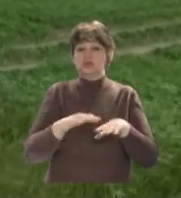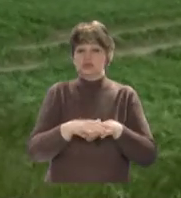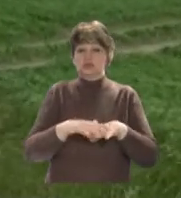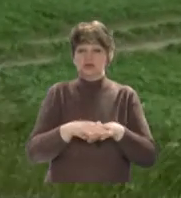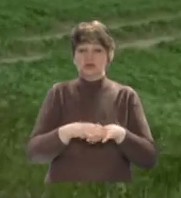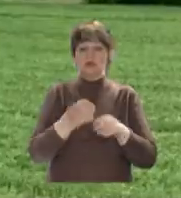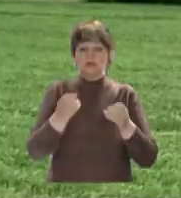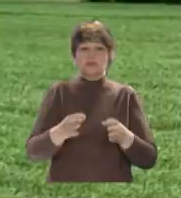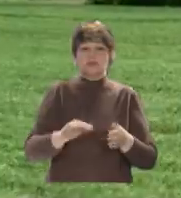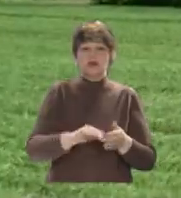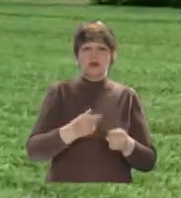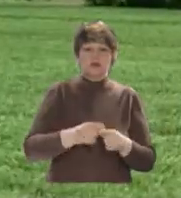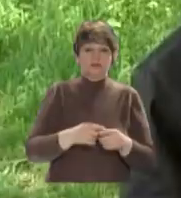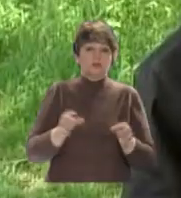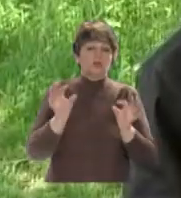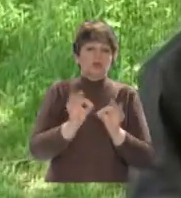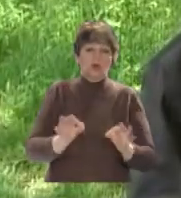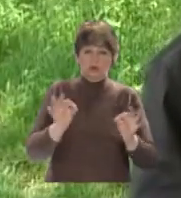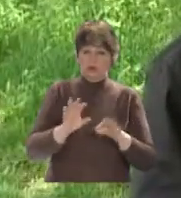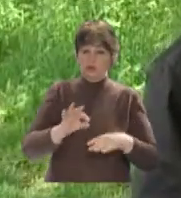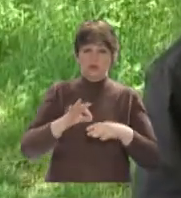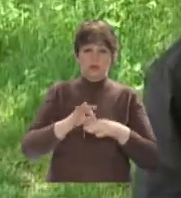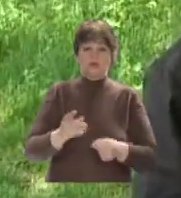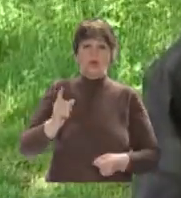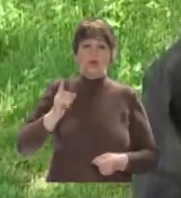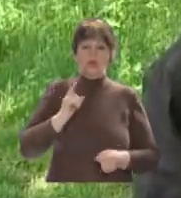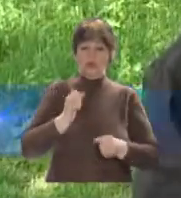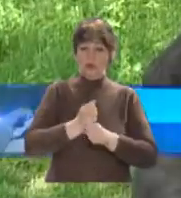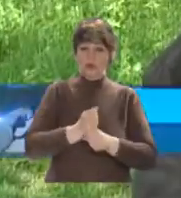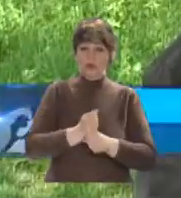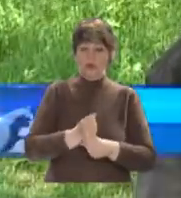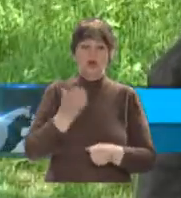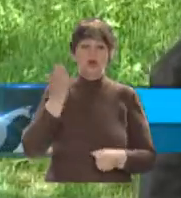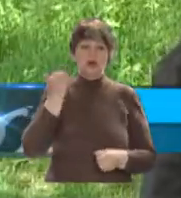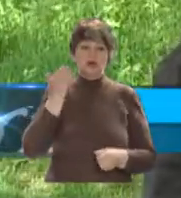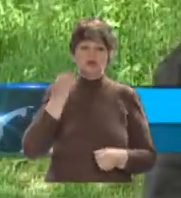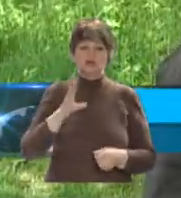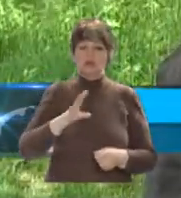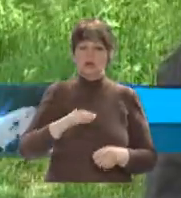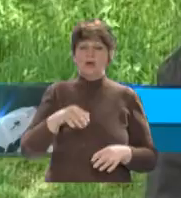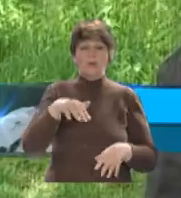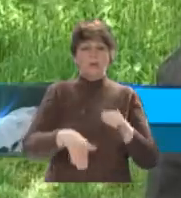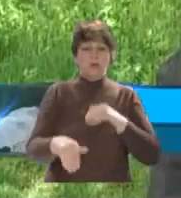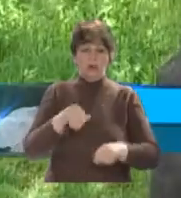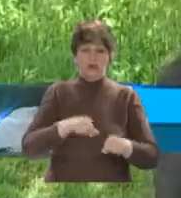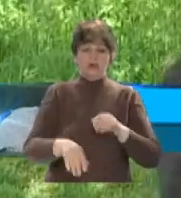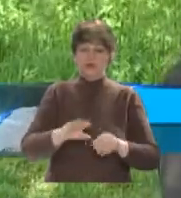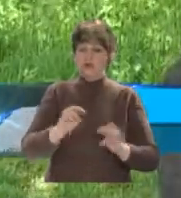доводиться рахувати грудки на полях. Ніхто не проводить охоронної роботи. Раніше не горіли так болота і